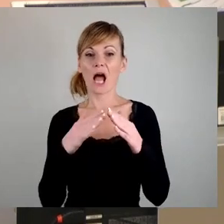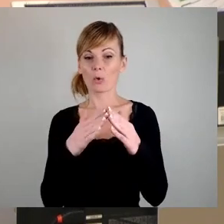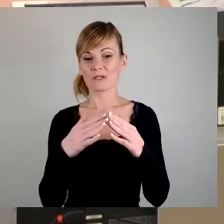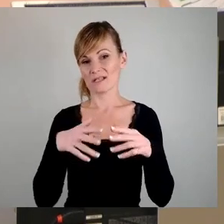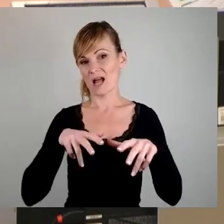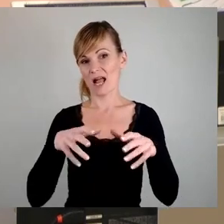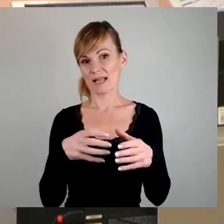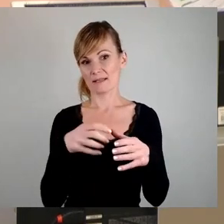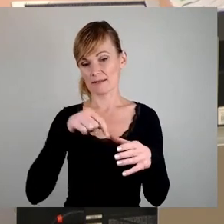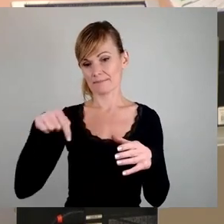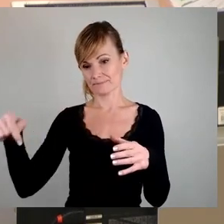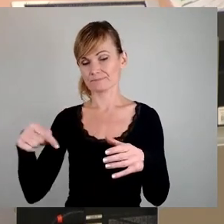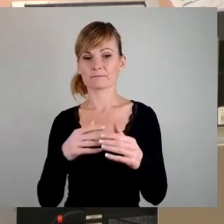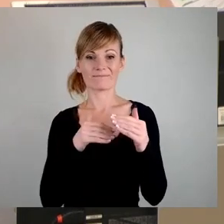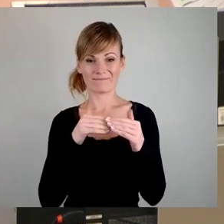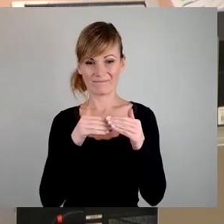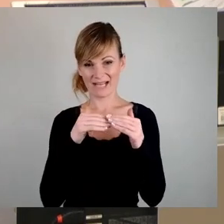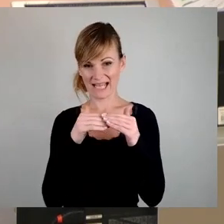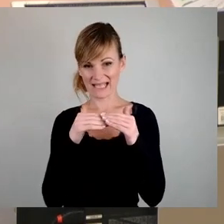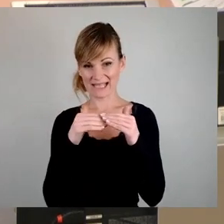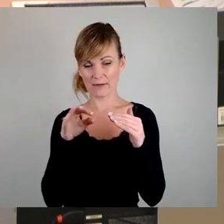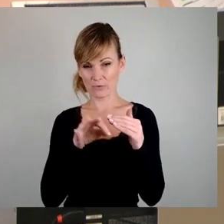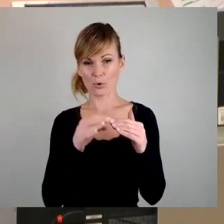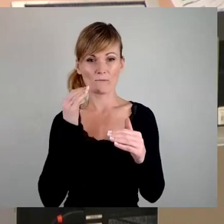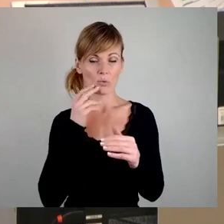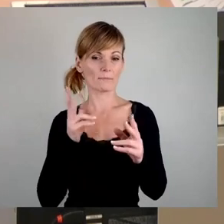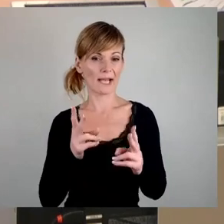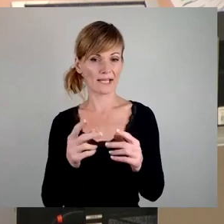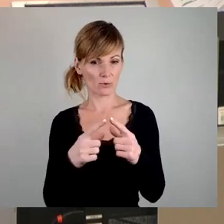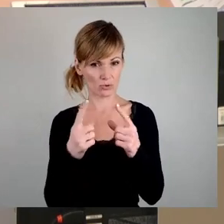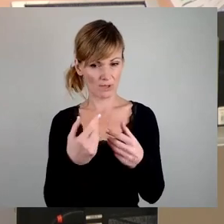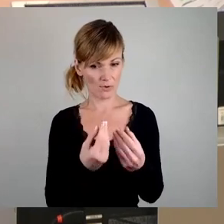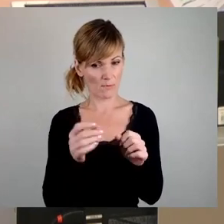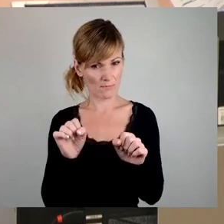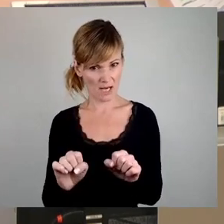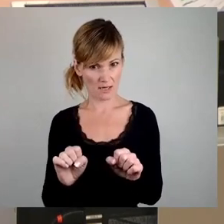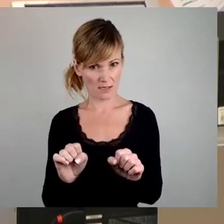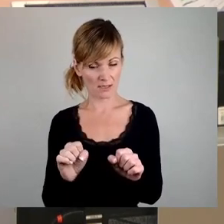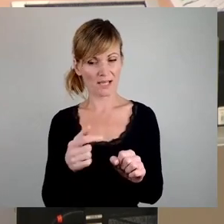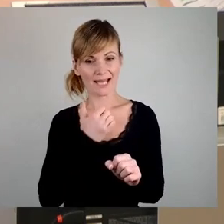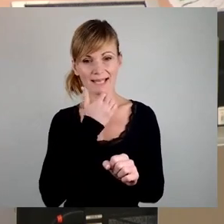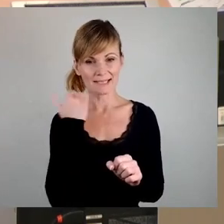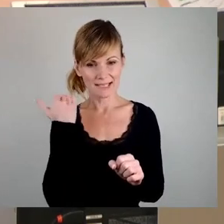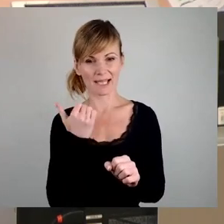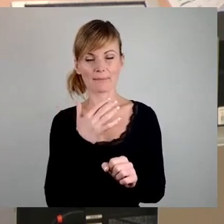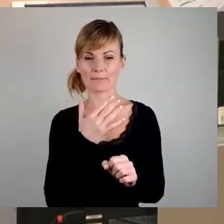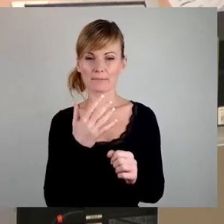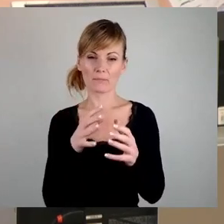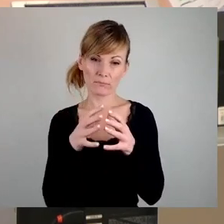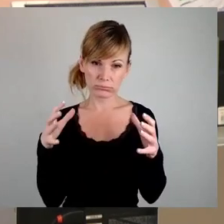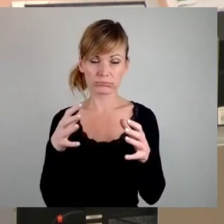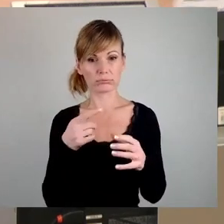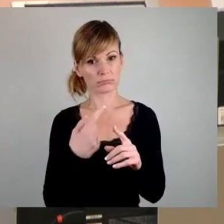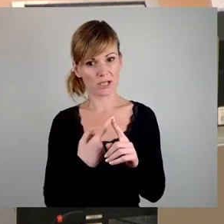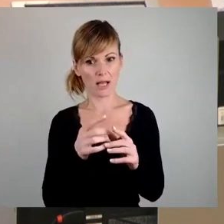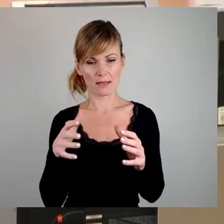Wohnberechtigungsscheins liegen, also eine nach wie vor extrem große Zahl, die sicherlich noch steigen wird in